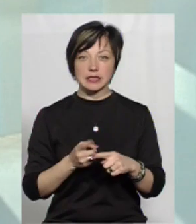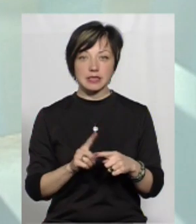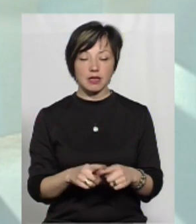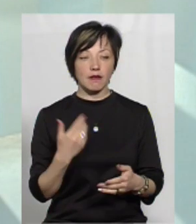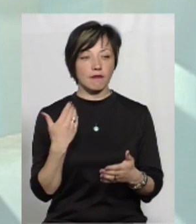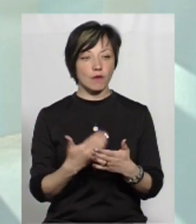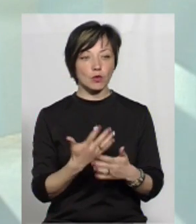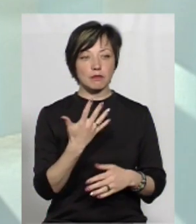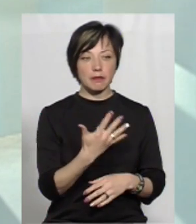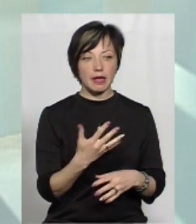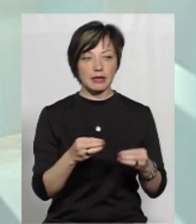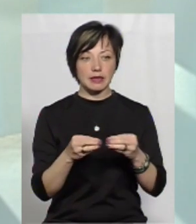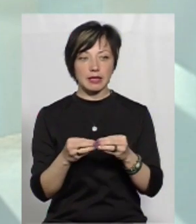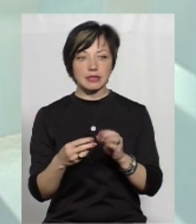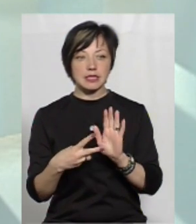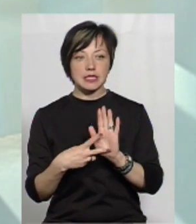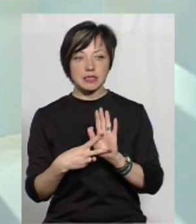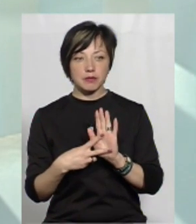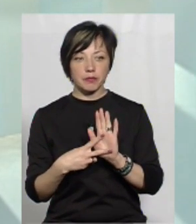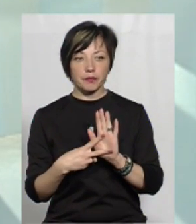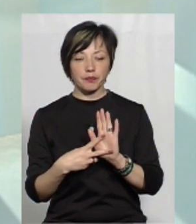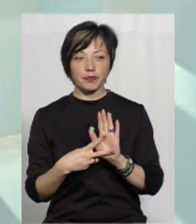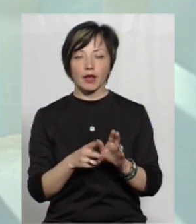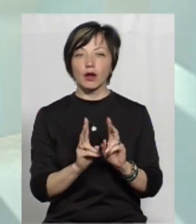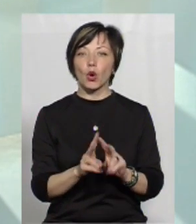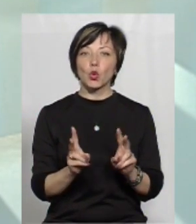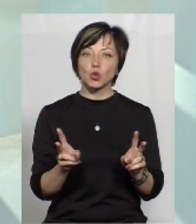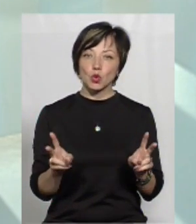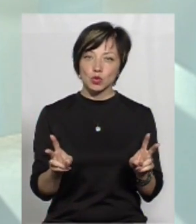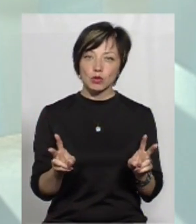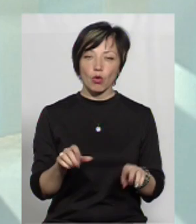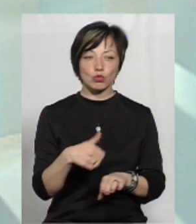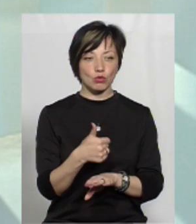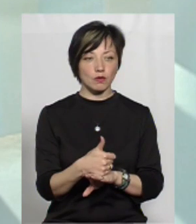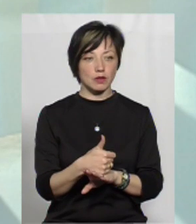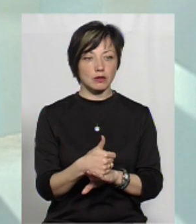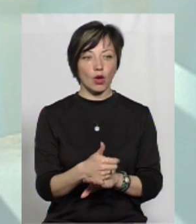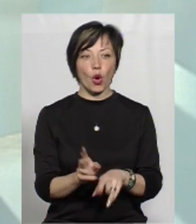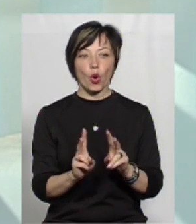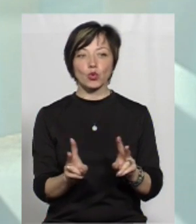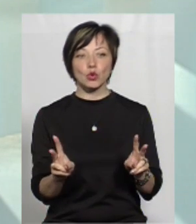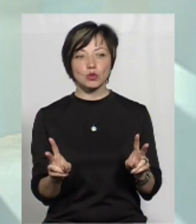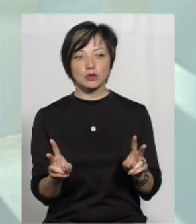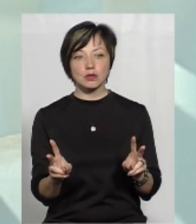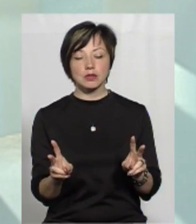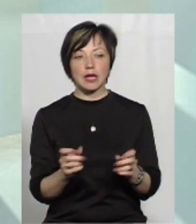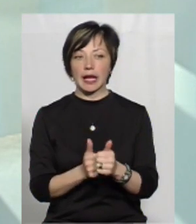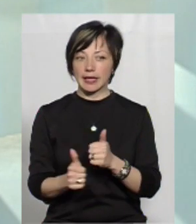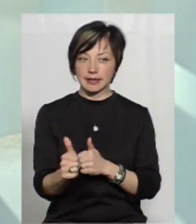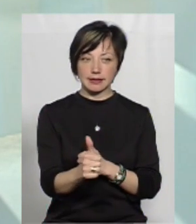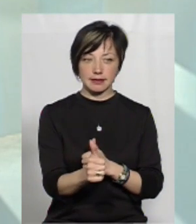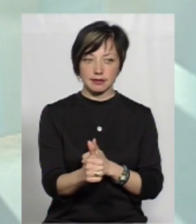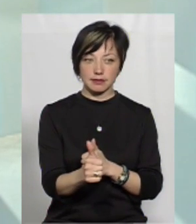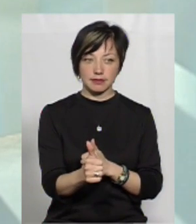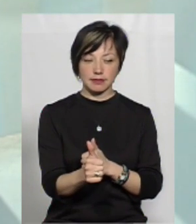це от 5, 10, 7. Хтось основний, хтось лідер,